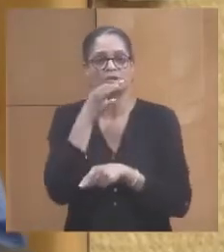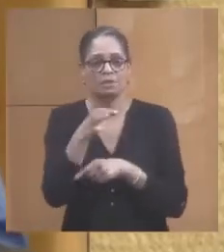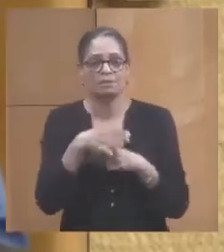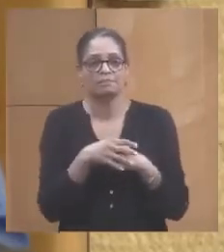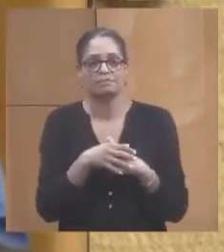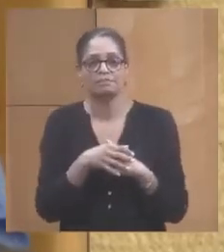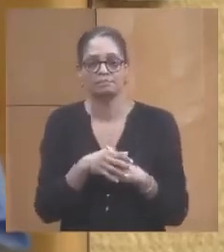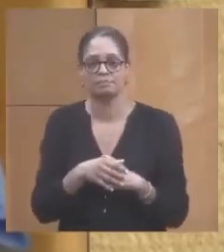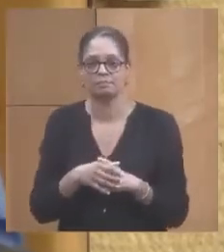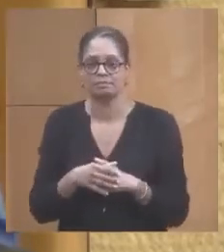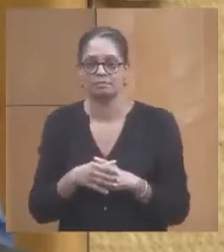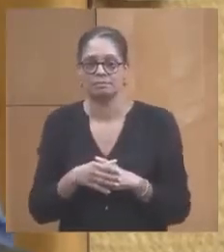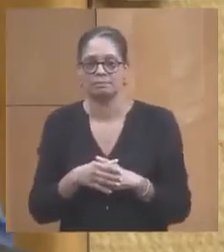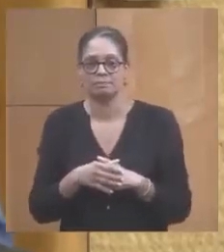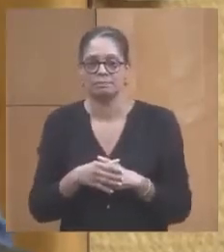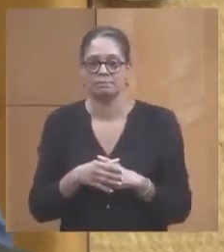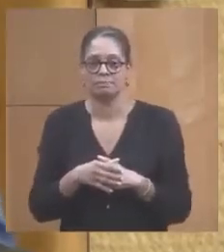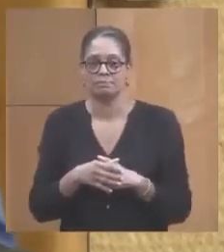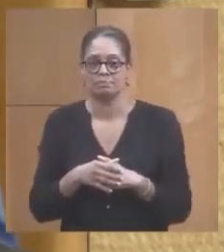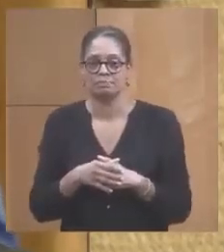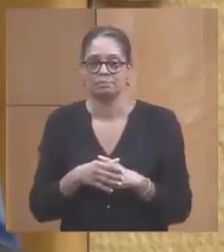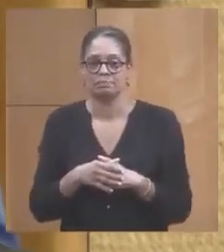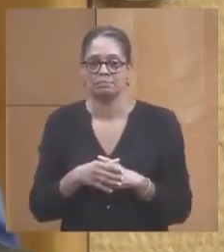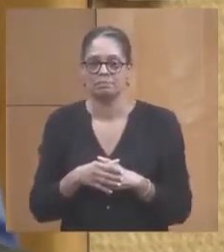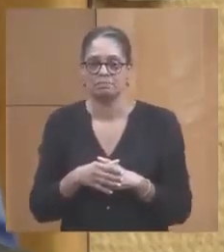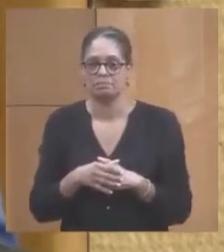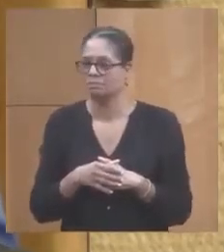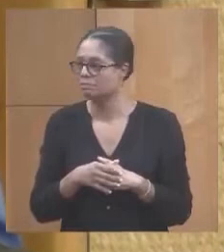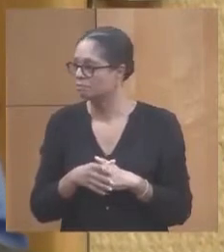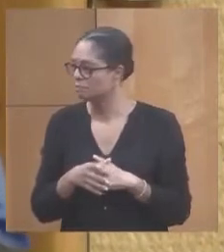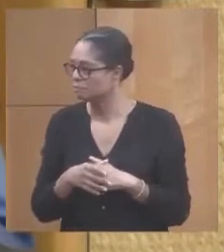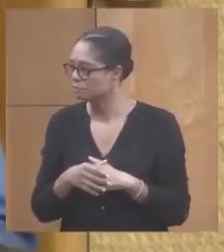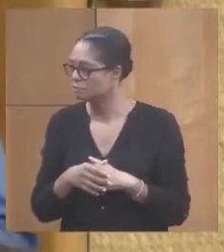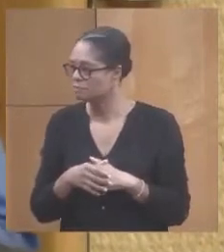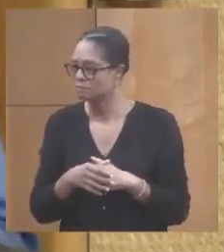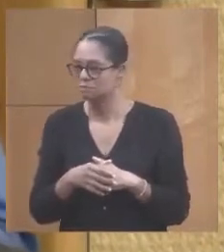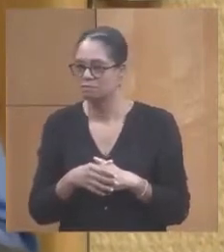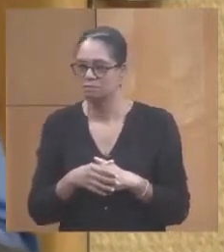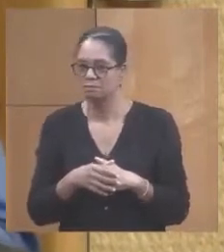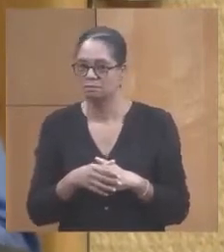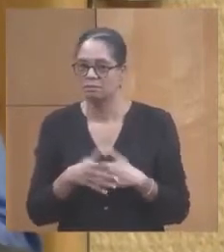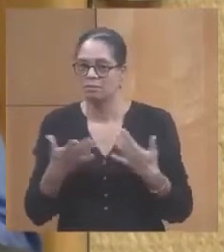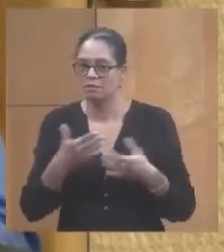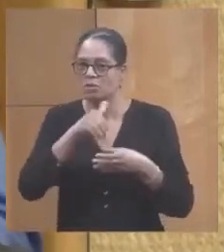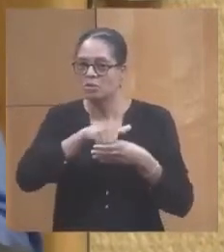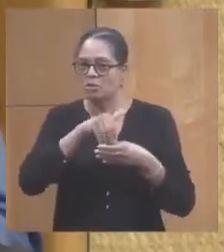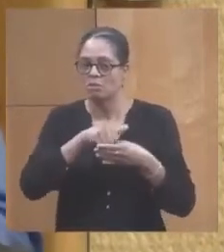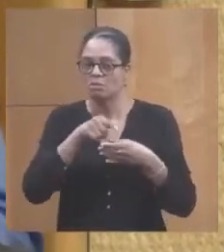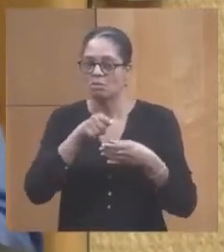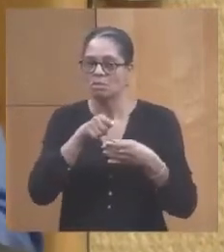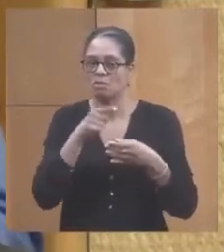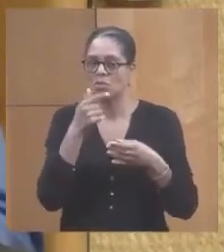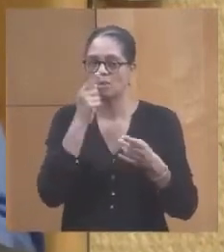vais vous le préciser lorsque je vais arriver au dossier 57. Il y a une petite erreur